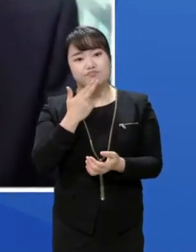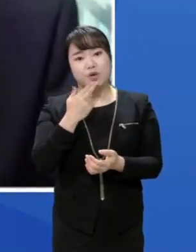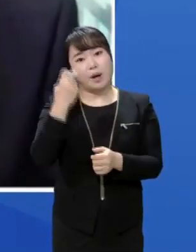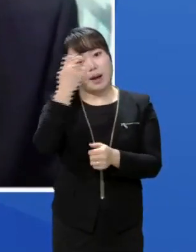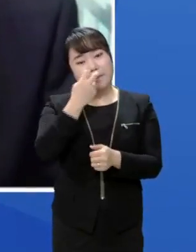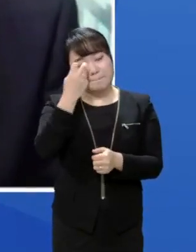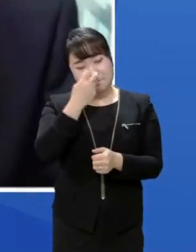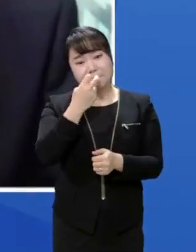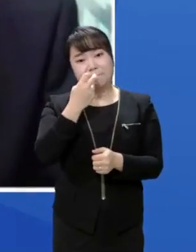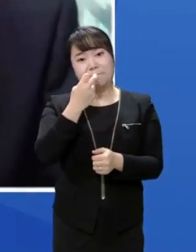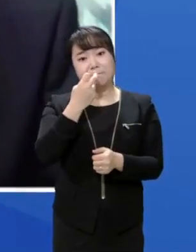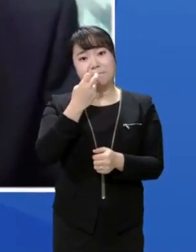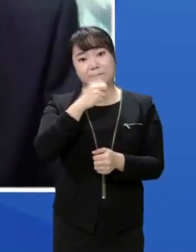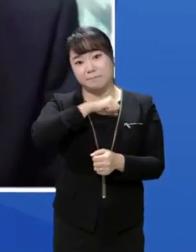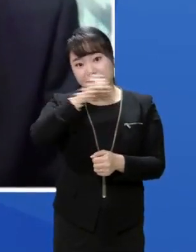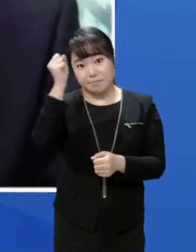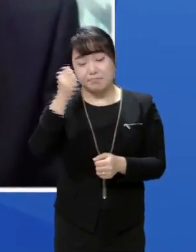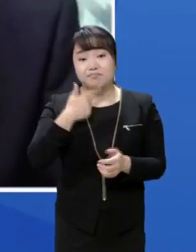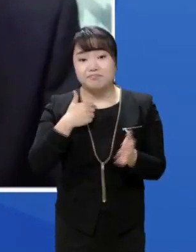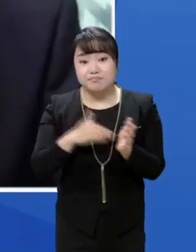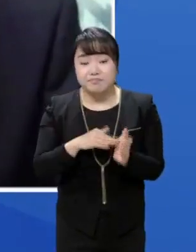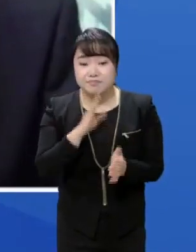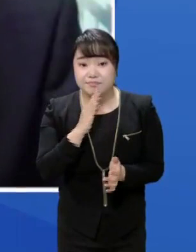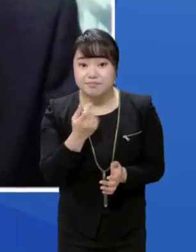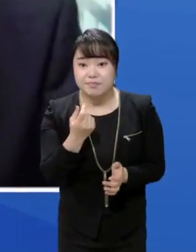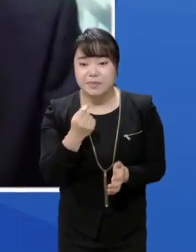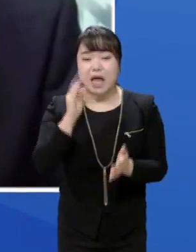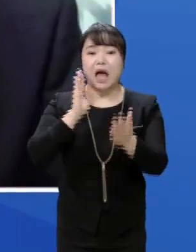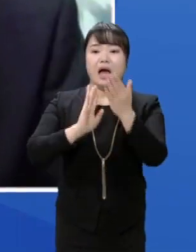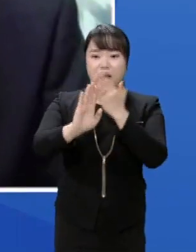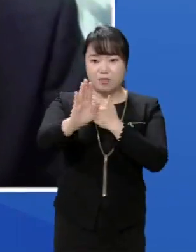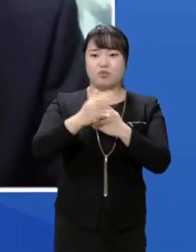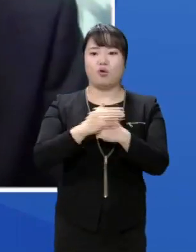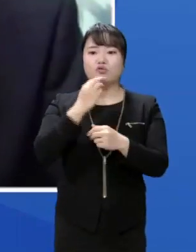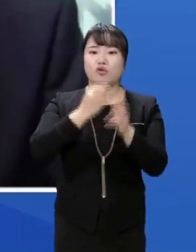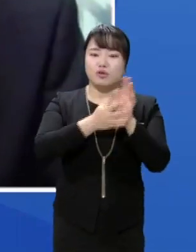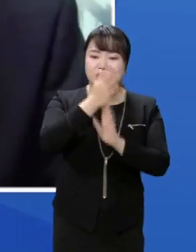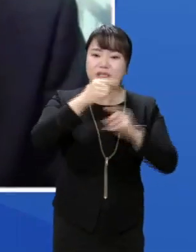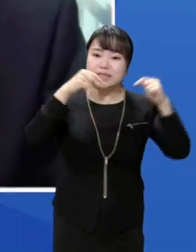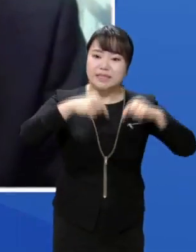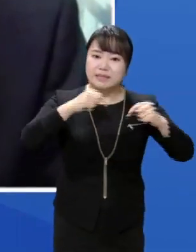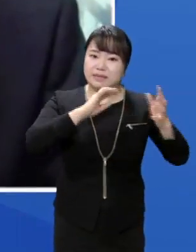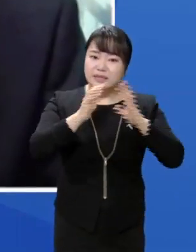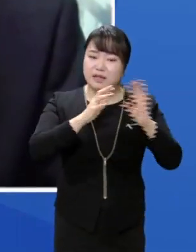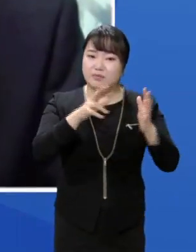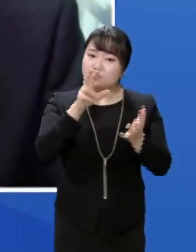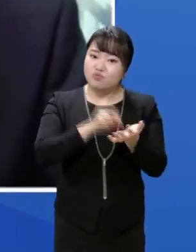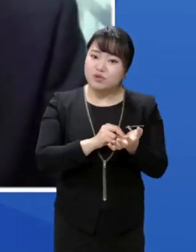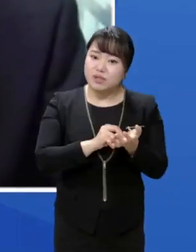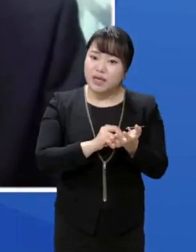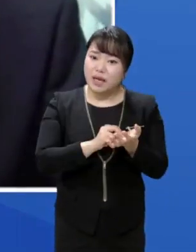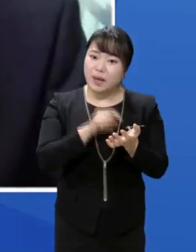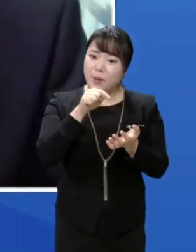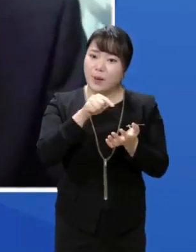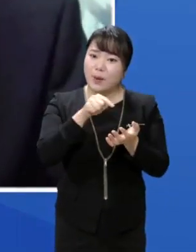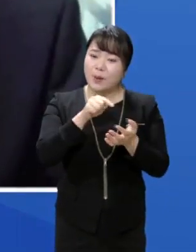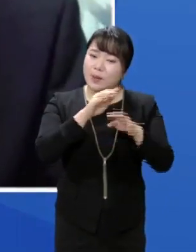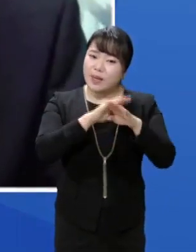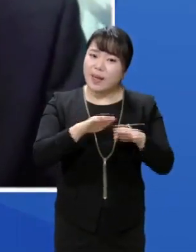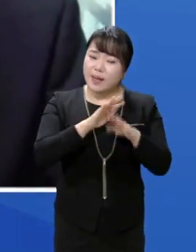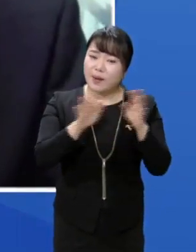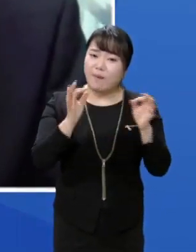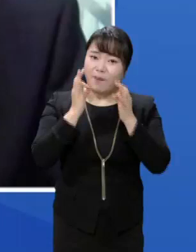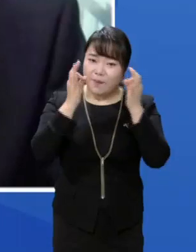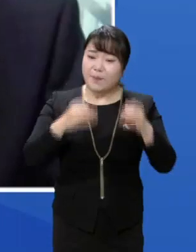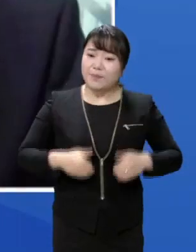통과된 것과 같은 수준이다. 이렇게 말씀을 하셨는데 향후 이제 서울시와 협의해야 될 과제들이 좀 있지 않겠습니까? 이 부분을 좀 잘 풀어야 되지